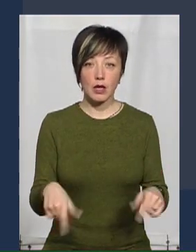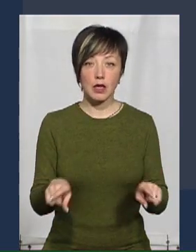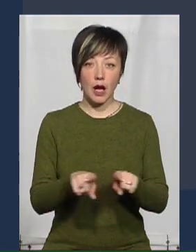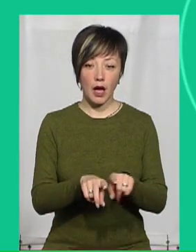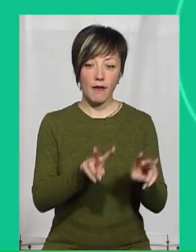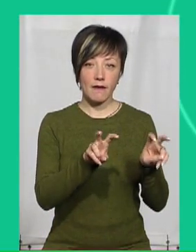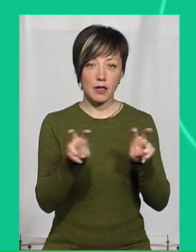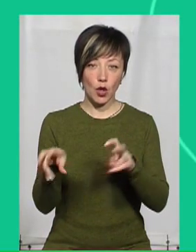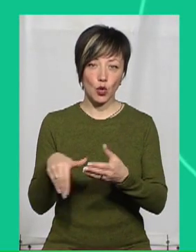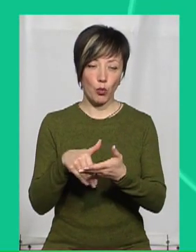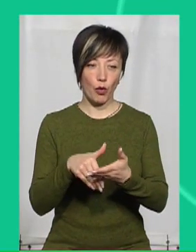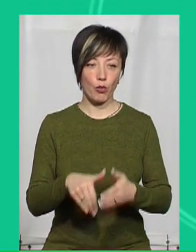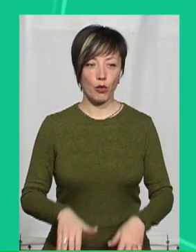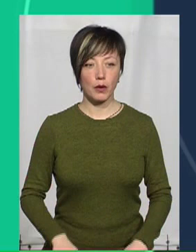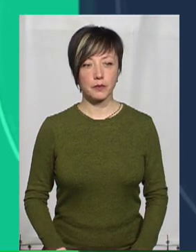види допомоги.